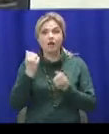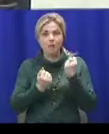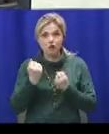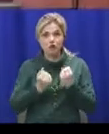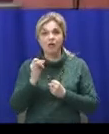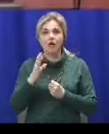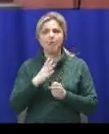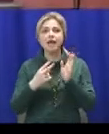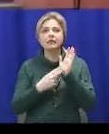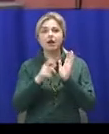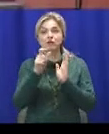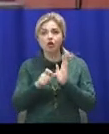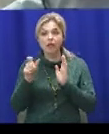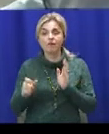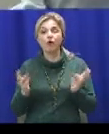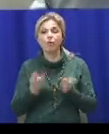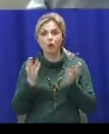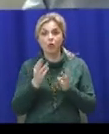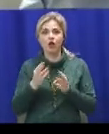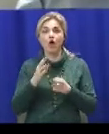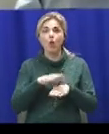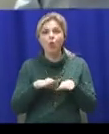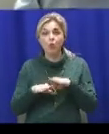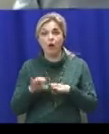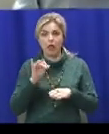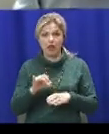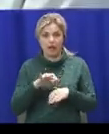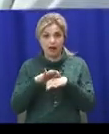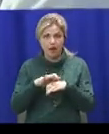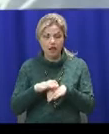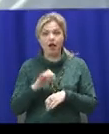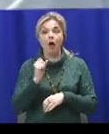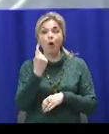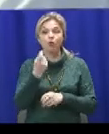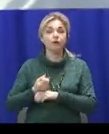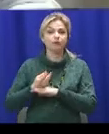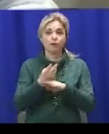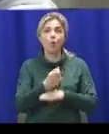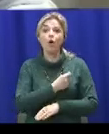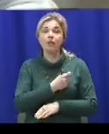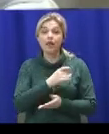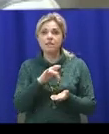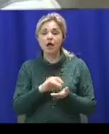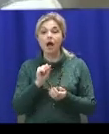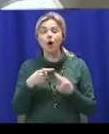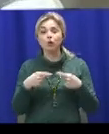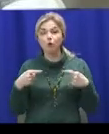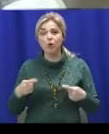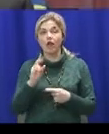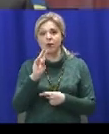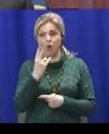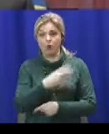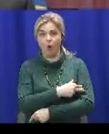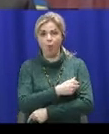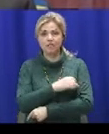зазнали опіків, кінцівок та тулуба. Одного транспортували до Одеси, інші перебувають у Миколаївському військовому госпіталі.